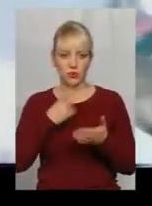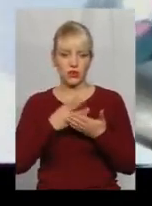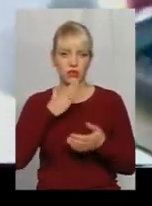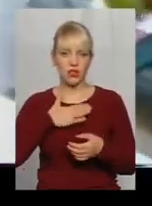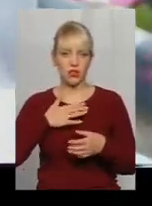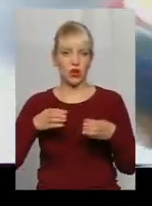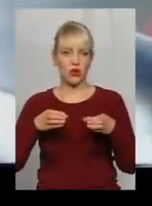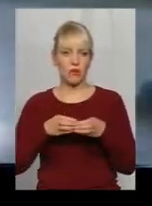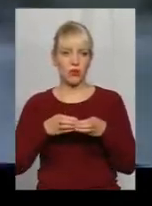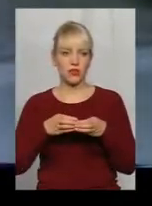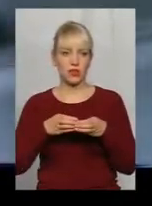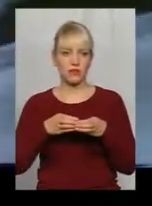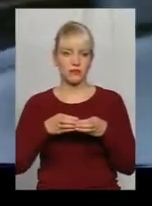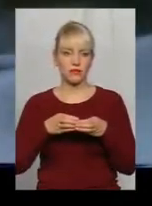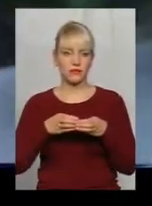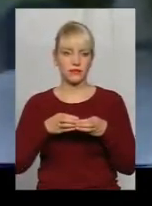команда.